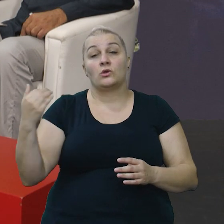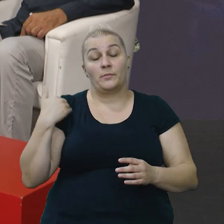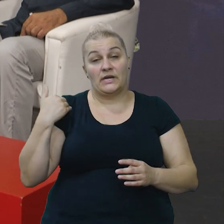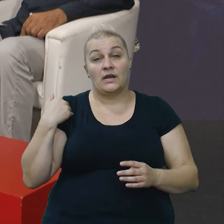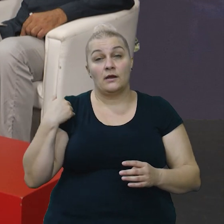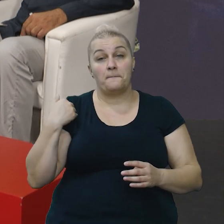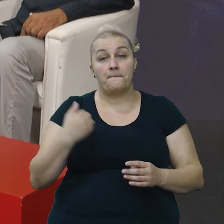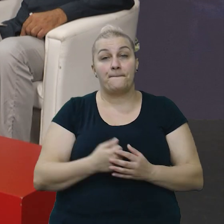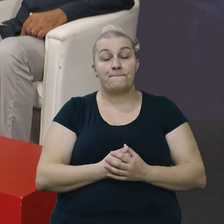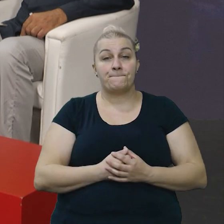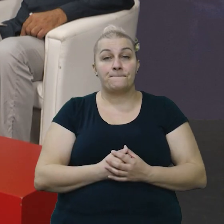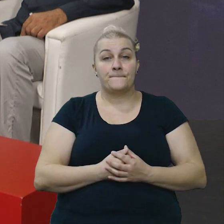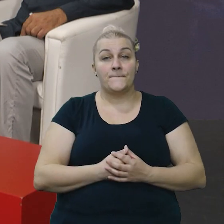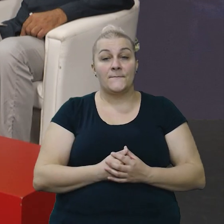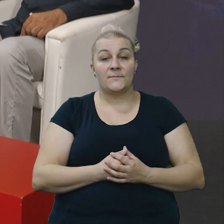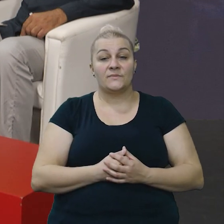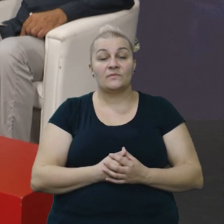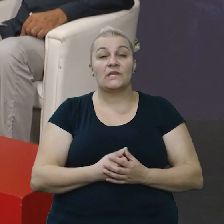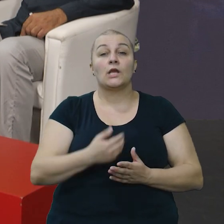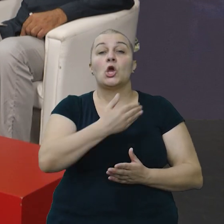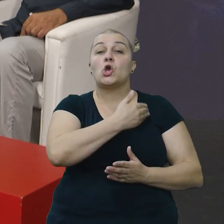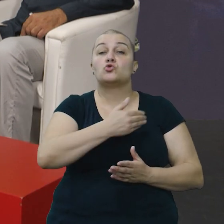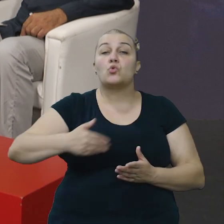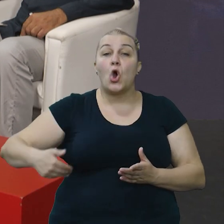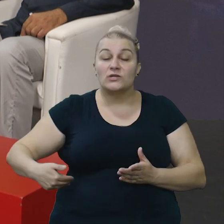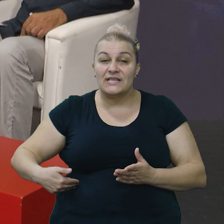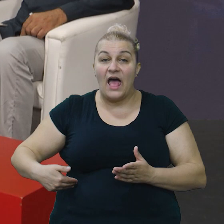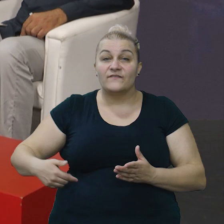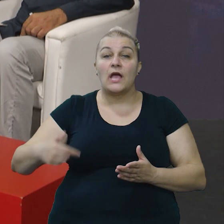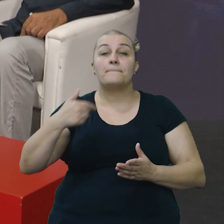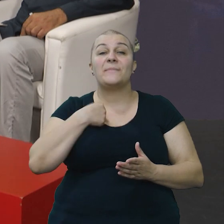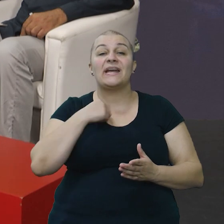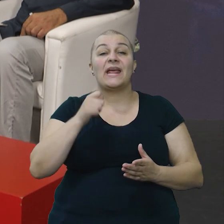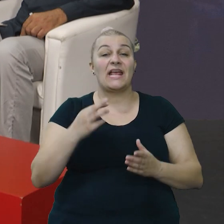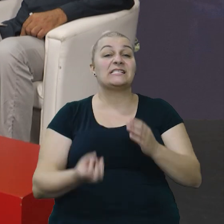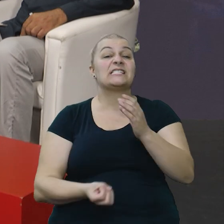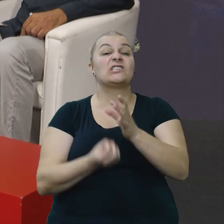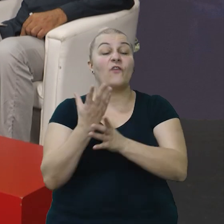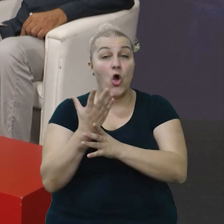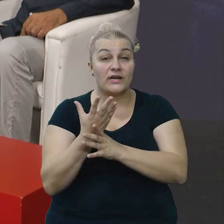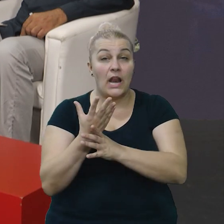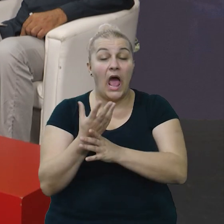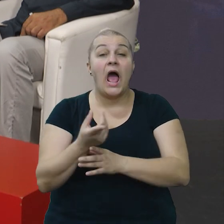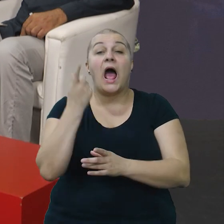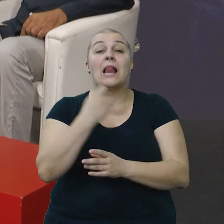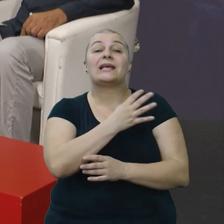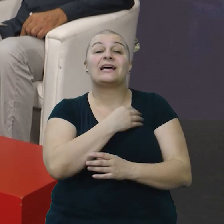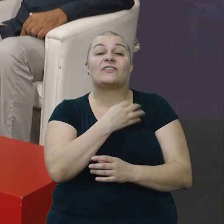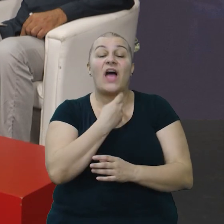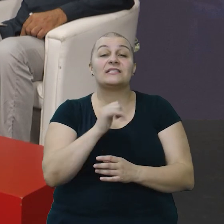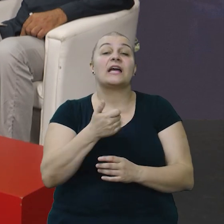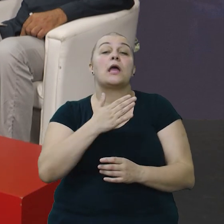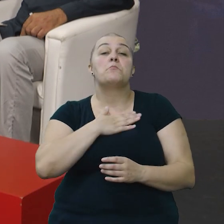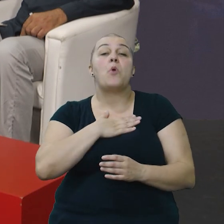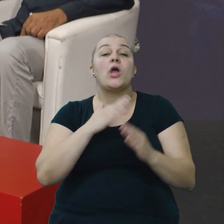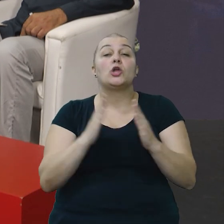rekao da Jugoslavia je mene stvorila, ali je Hrvatska moja domovina